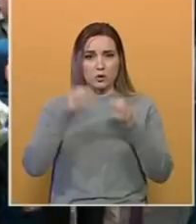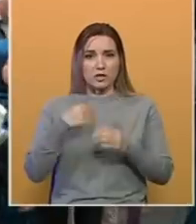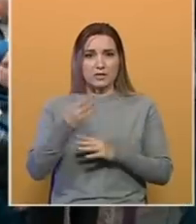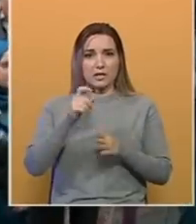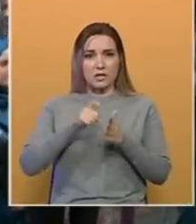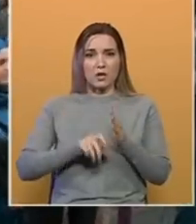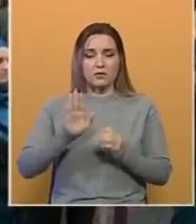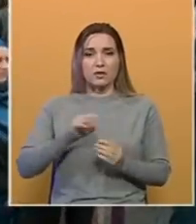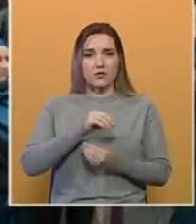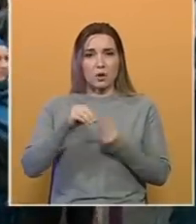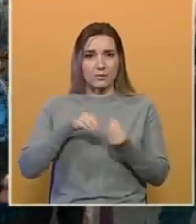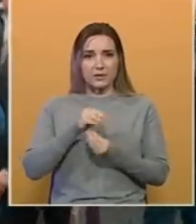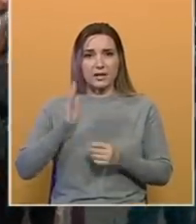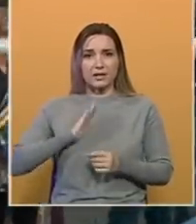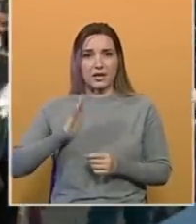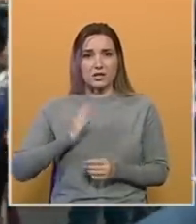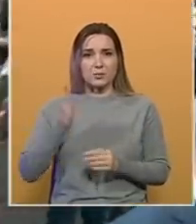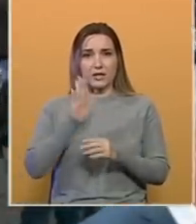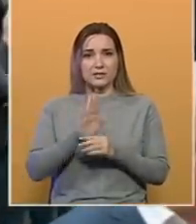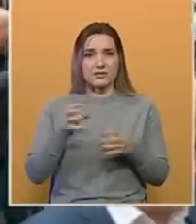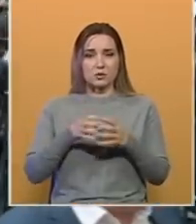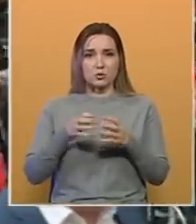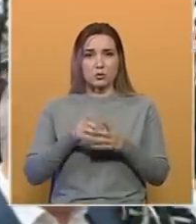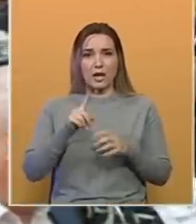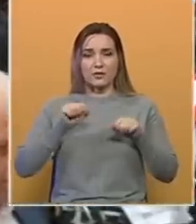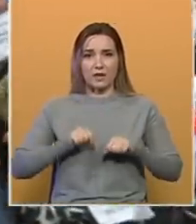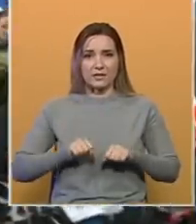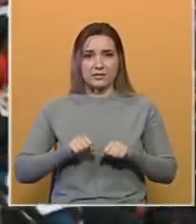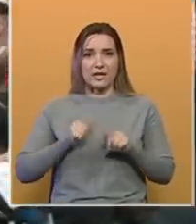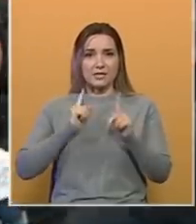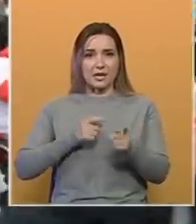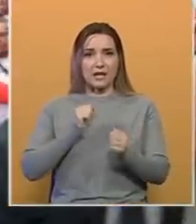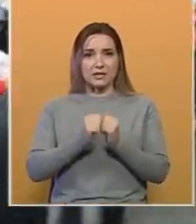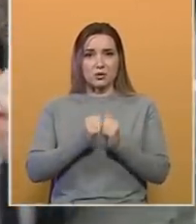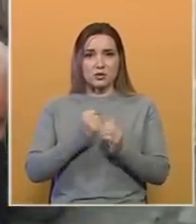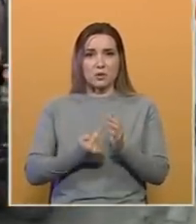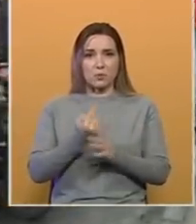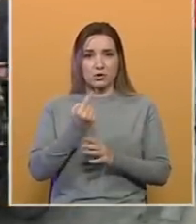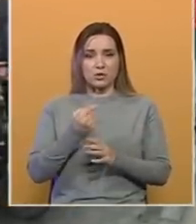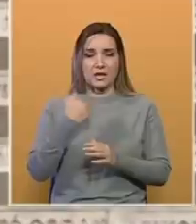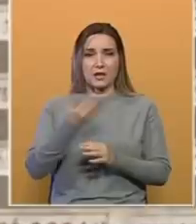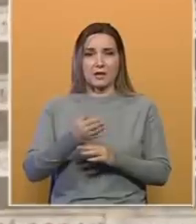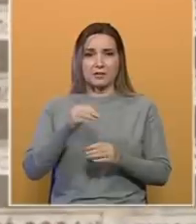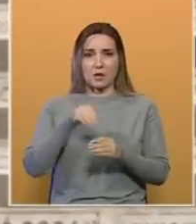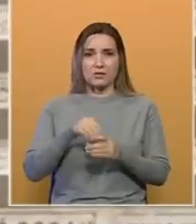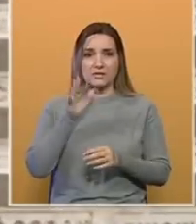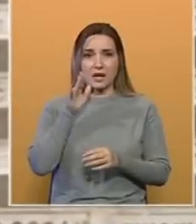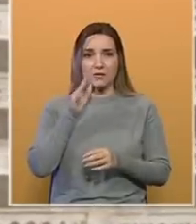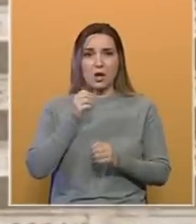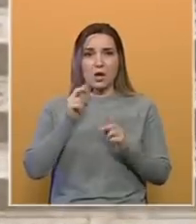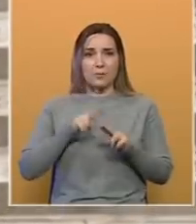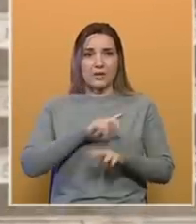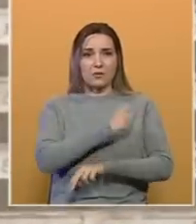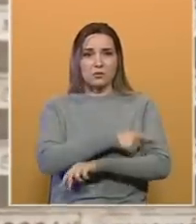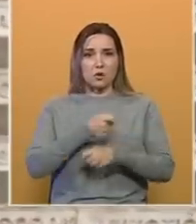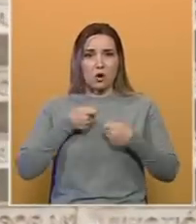odali članovi njihovih obitelji, građani, predstavnici udruga i vlasti. Za ratne zločine počinjene nad stanovnicima Sarajeva pravomočno